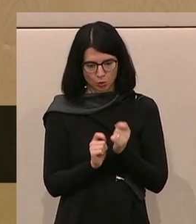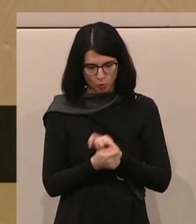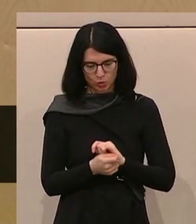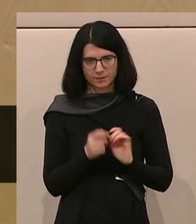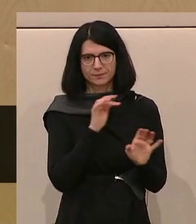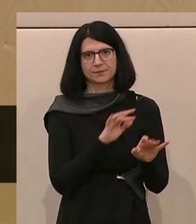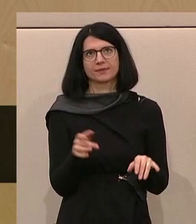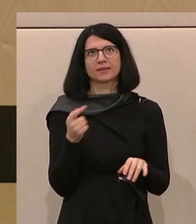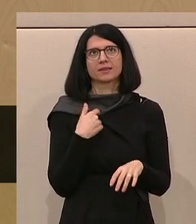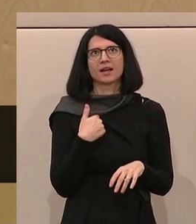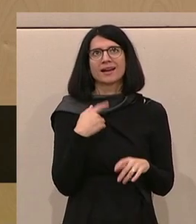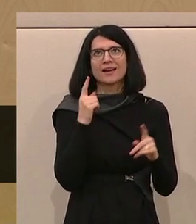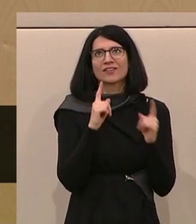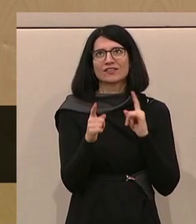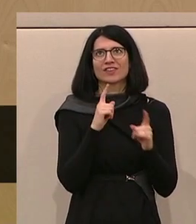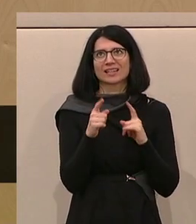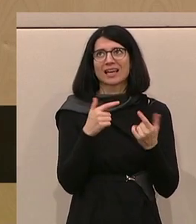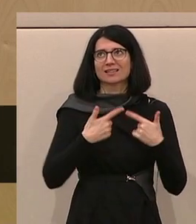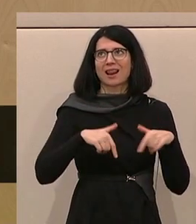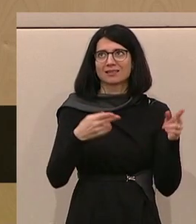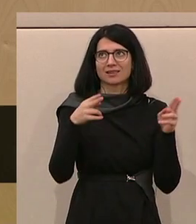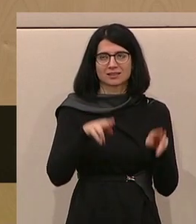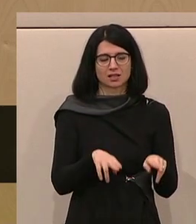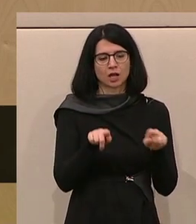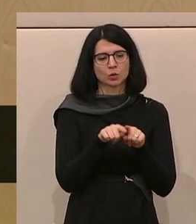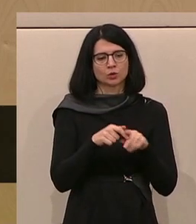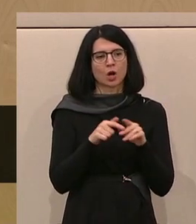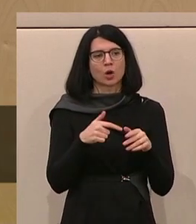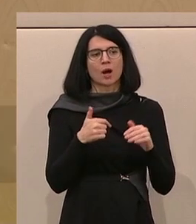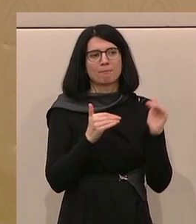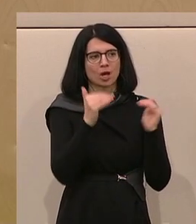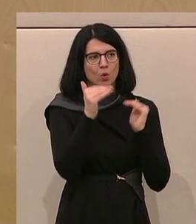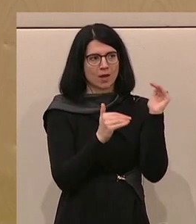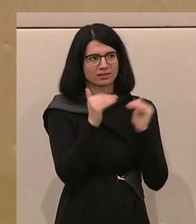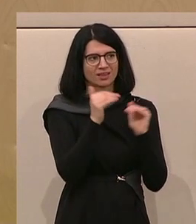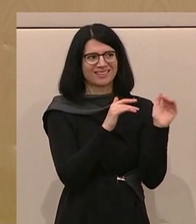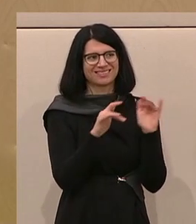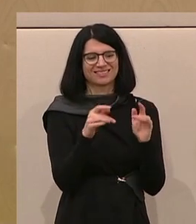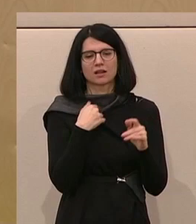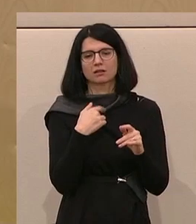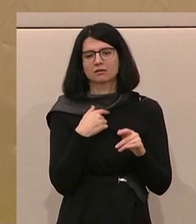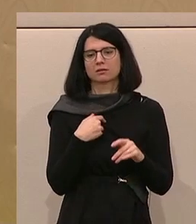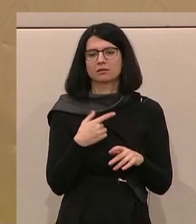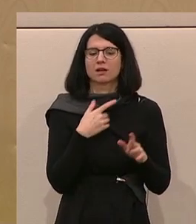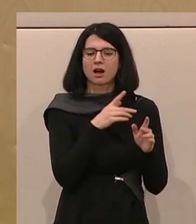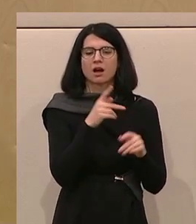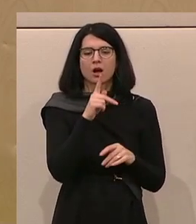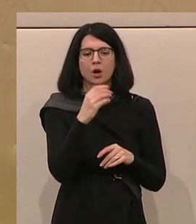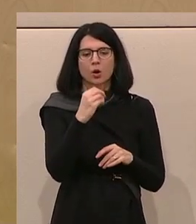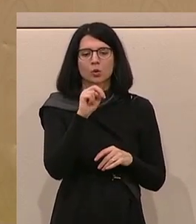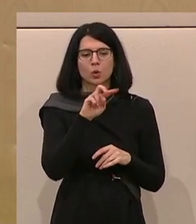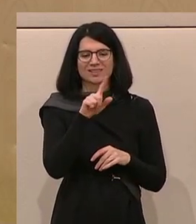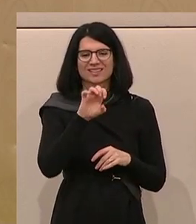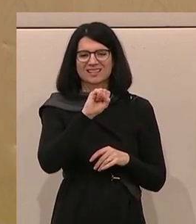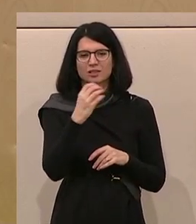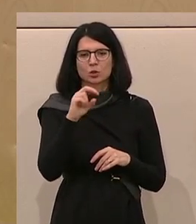Verkehrslandesräte und der Behörden, dass Konzessionsurkunden im innerstaatlichen